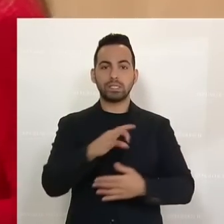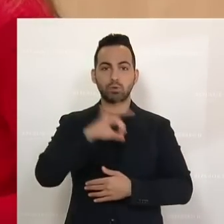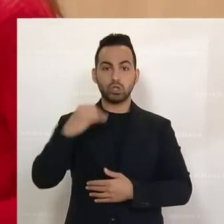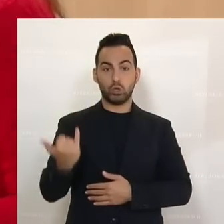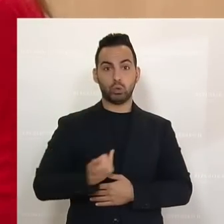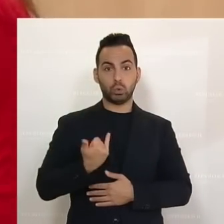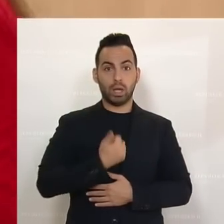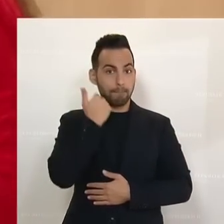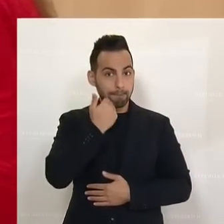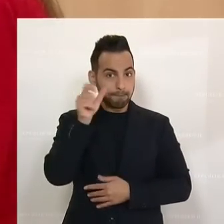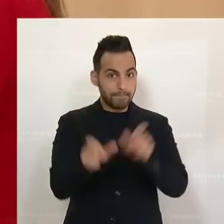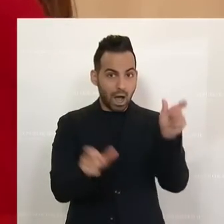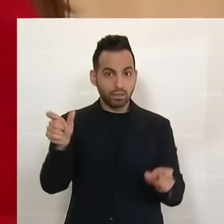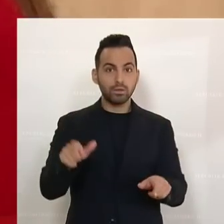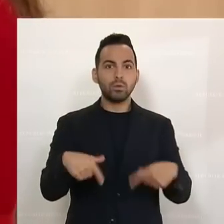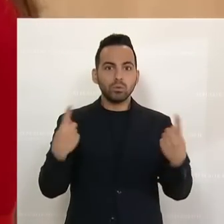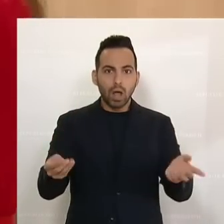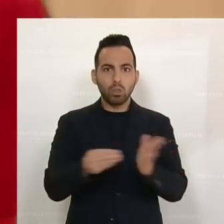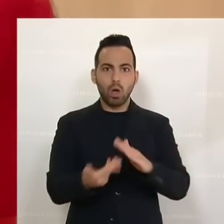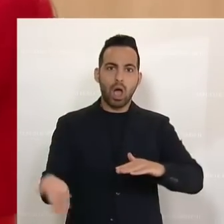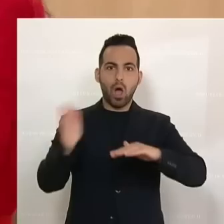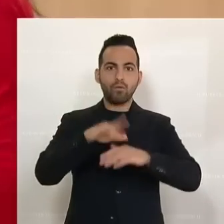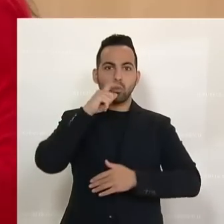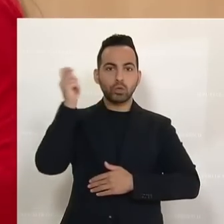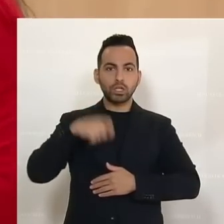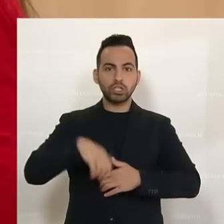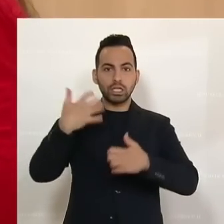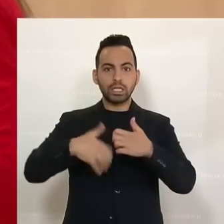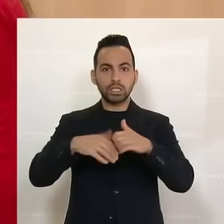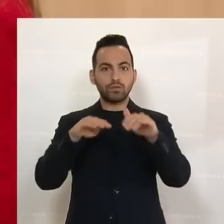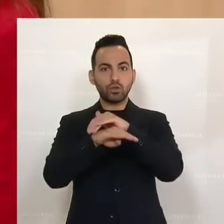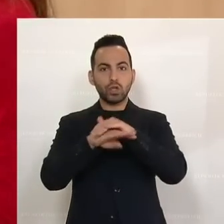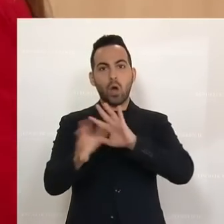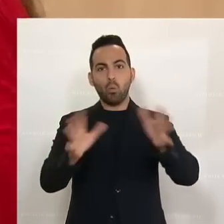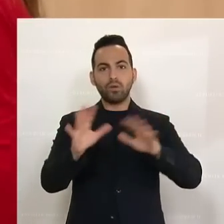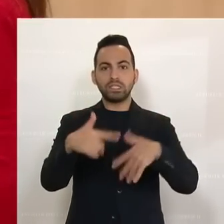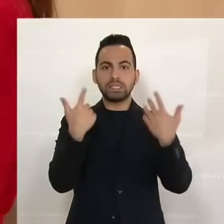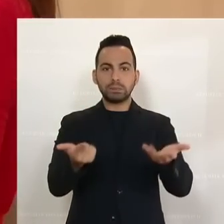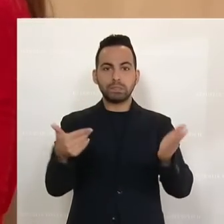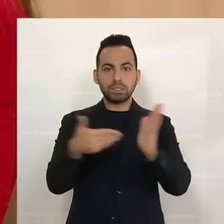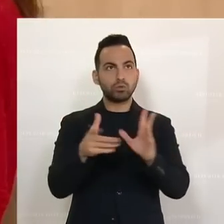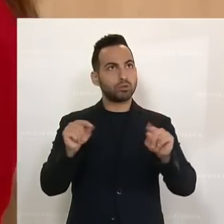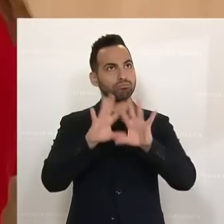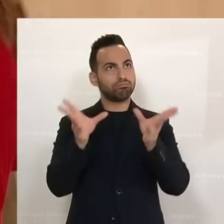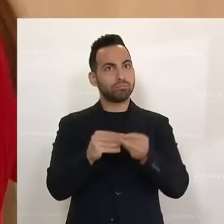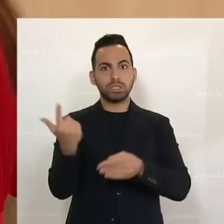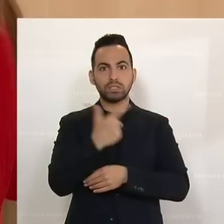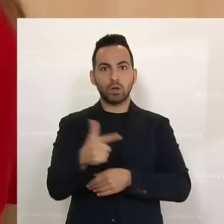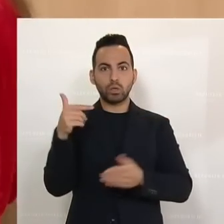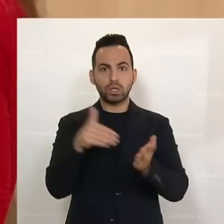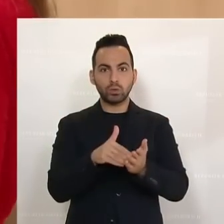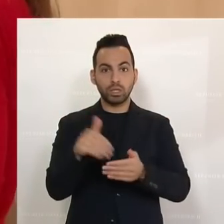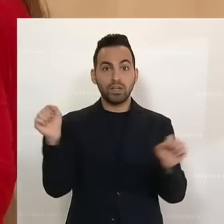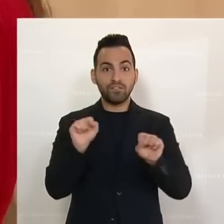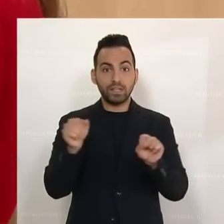Männer. Und dazu kommen jetzt noch die ganzen ukrainischen Kriegsflüchtigen, ja, auch so ungefähr 70.000, macht 200.000, der Winter kommt